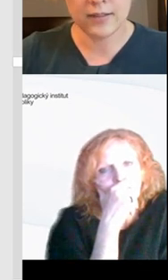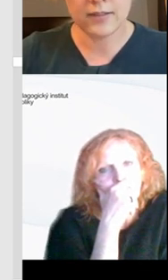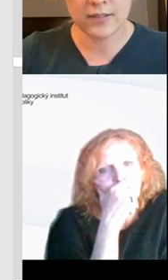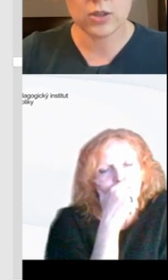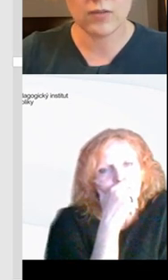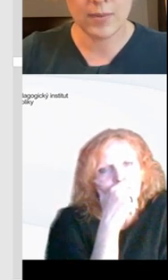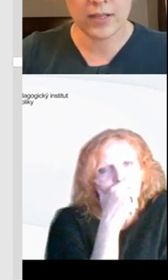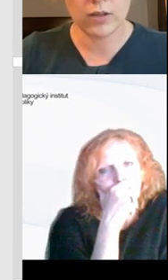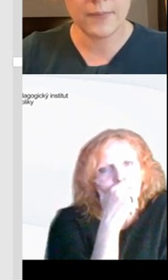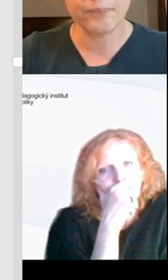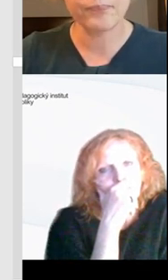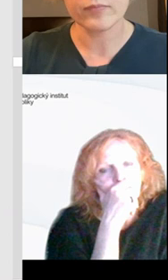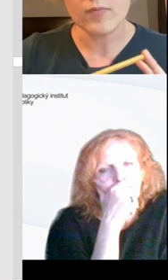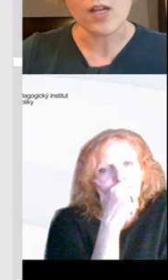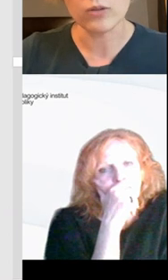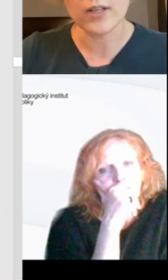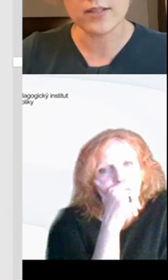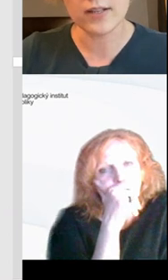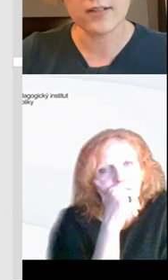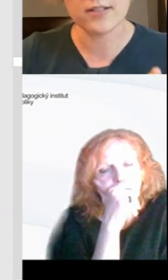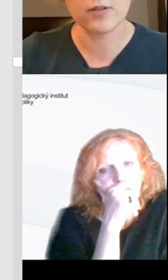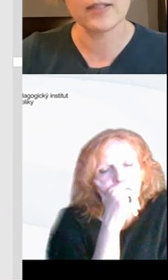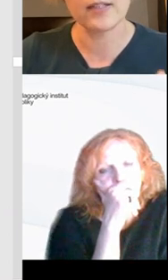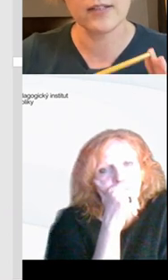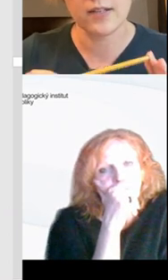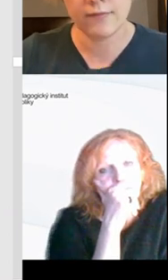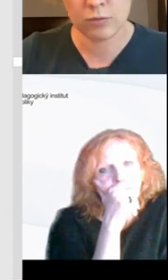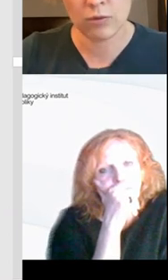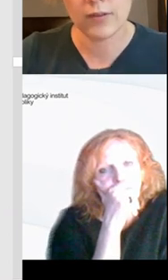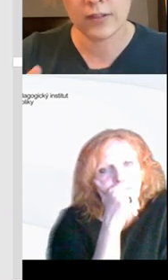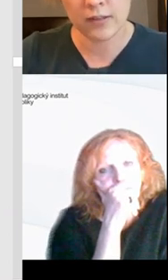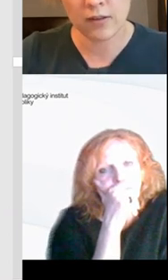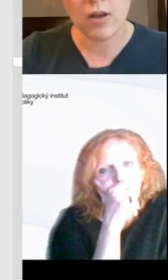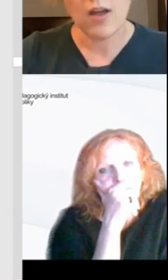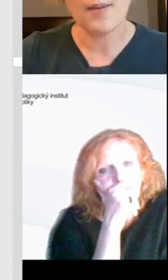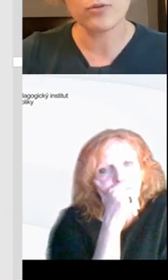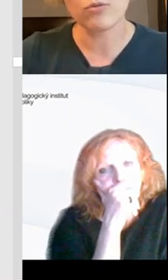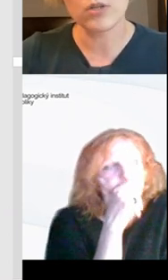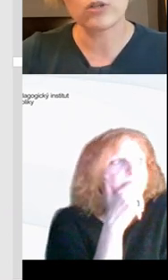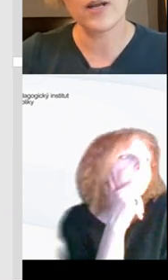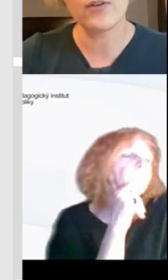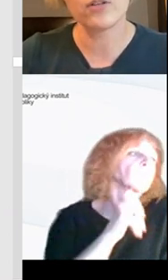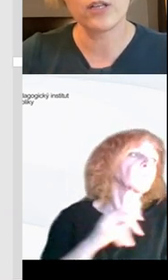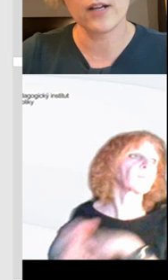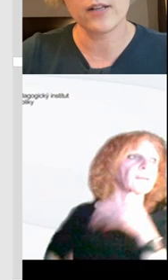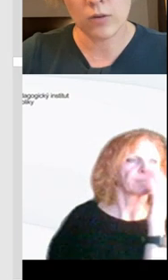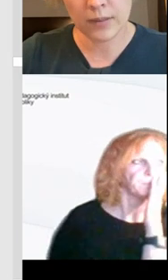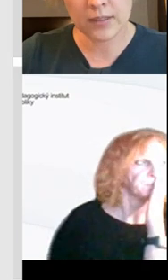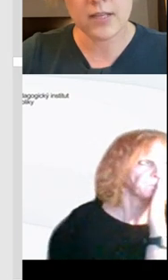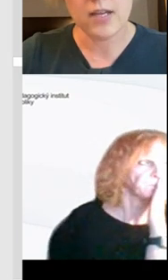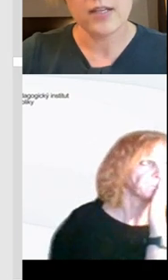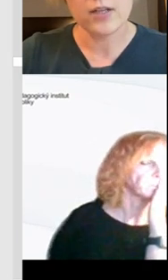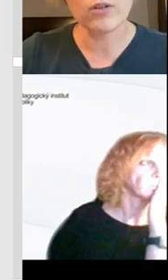práci s textovým editorem. Tohle se teda z informatiky teďka vysunulo, vytratilo a posunulo se to právě do